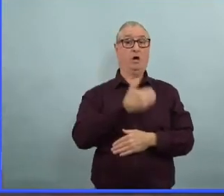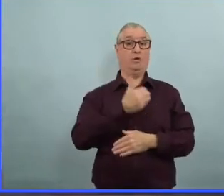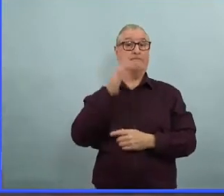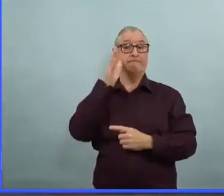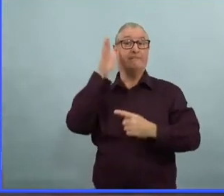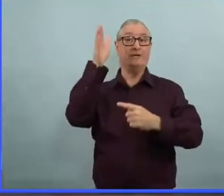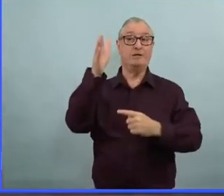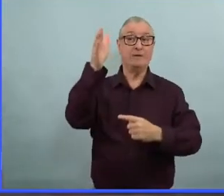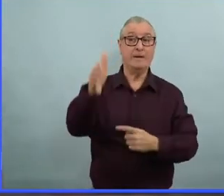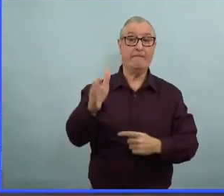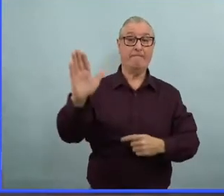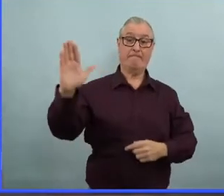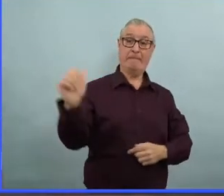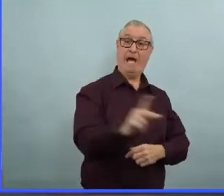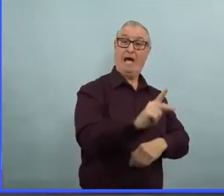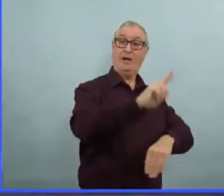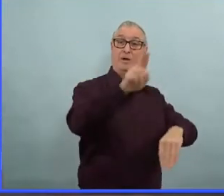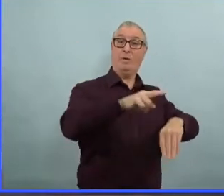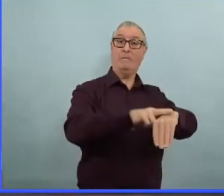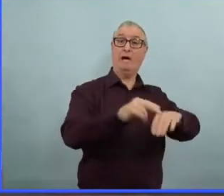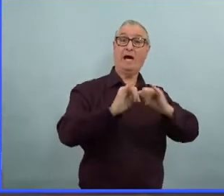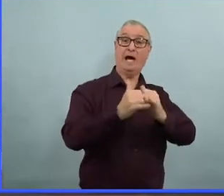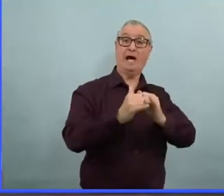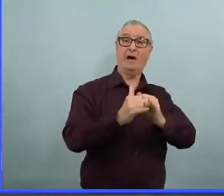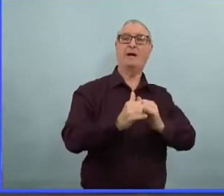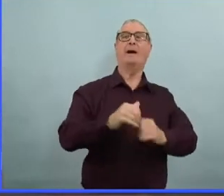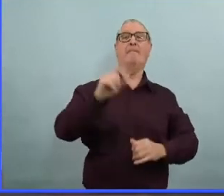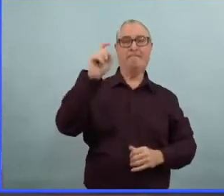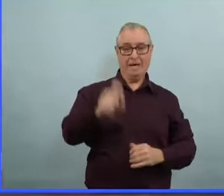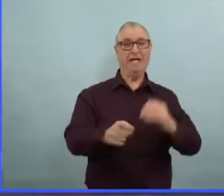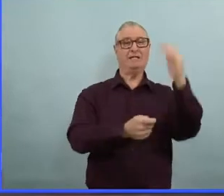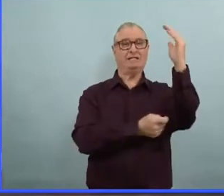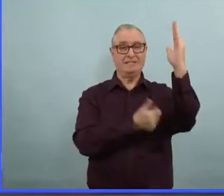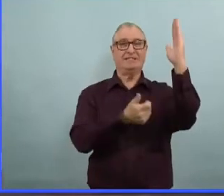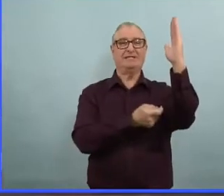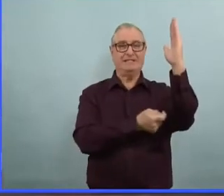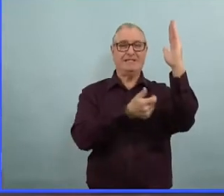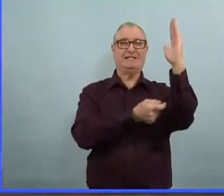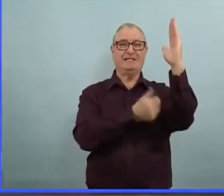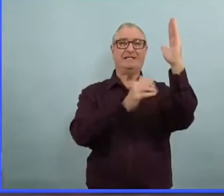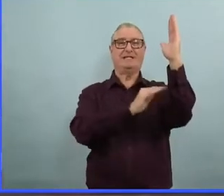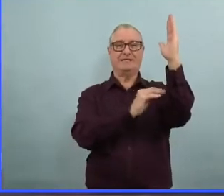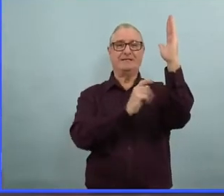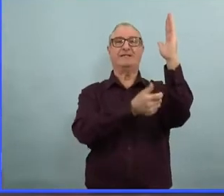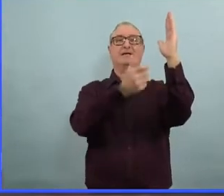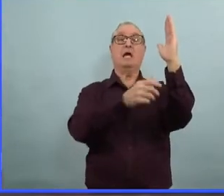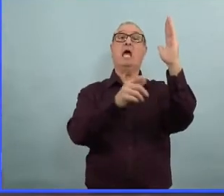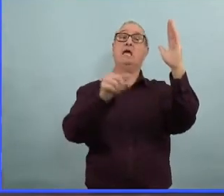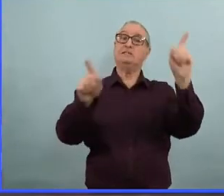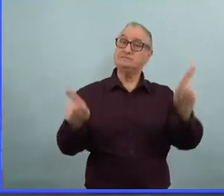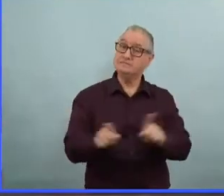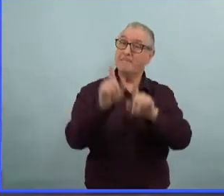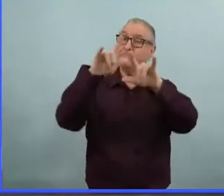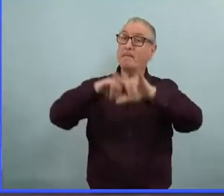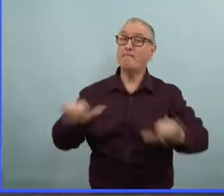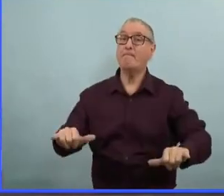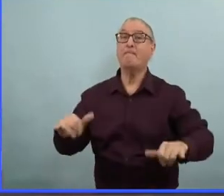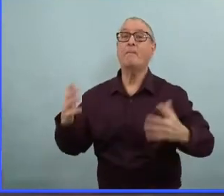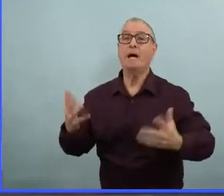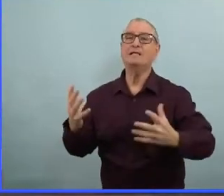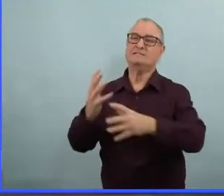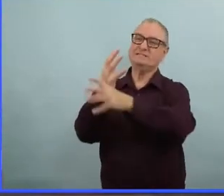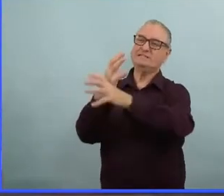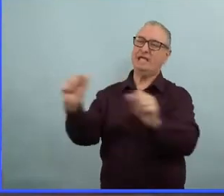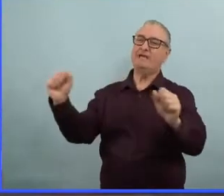Et nous savons que la vaccination, c'est certainement la manière pour nous d'arriver à une élimination des restrictions. Donc là, encore une fois,